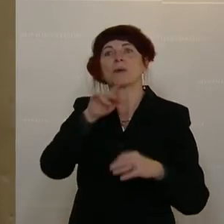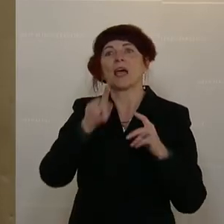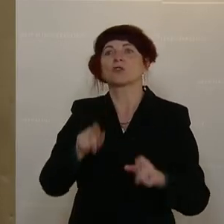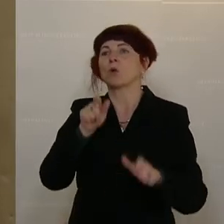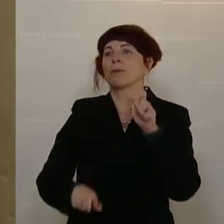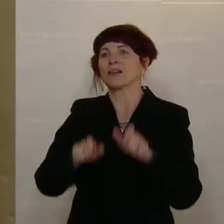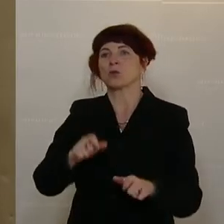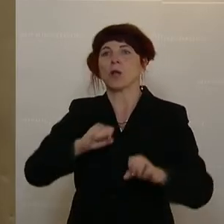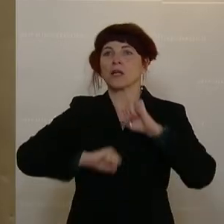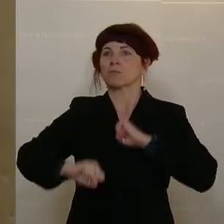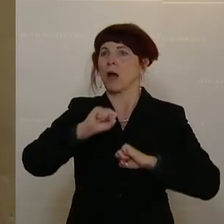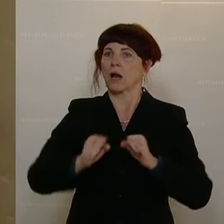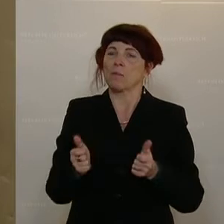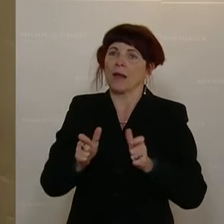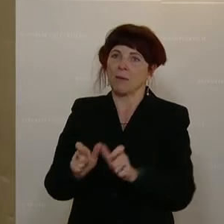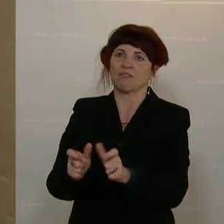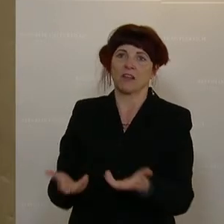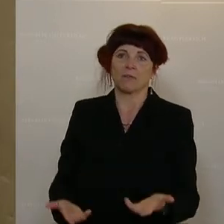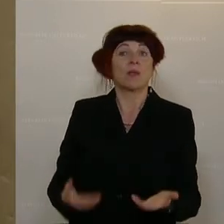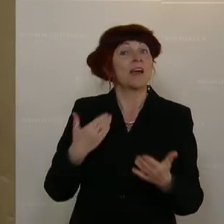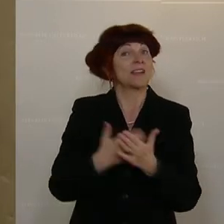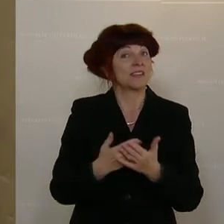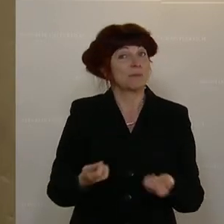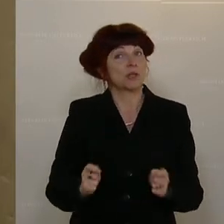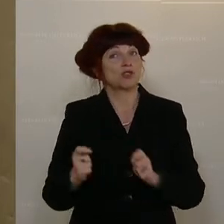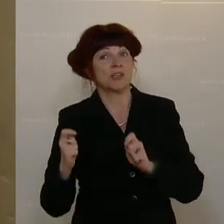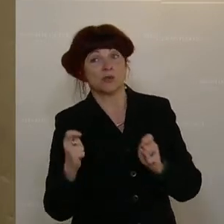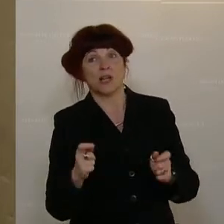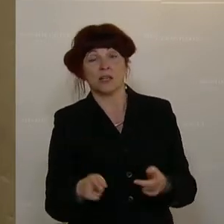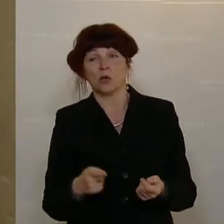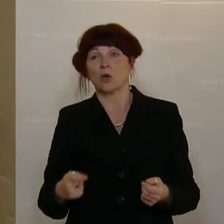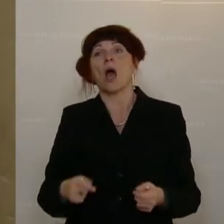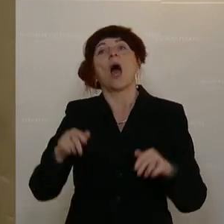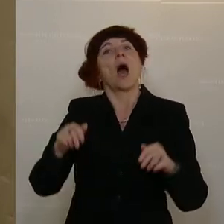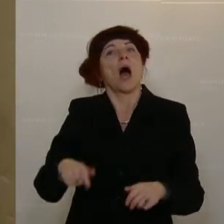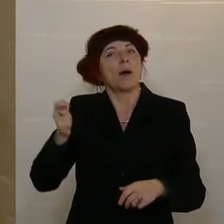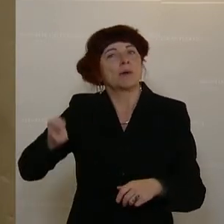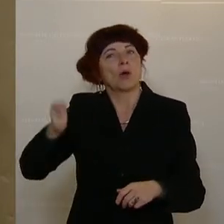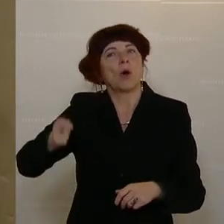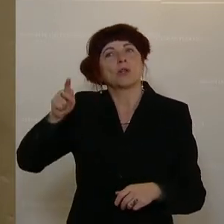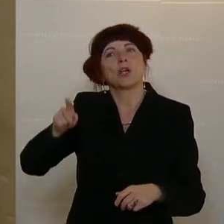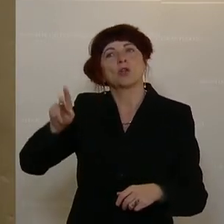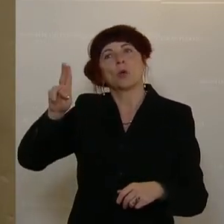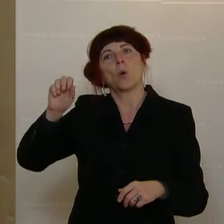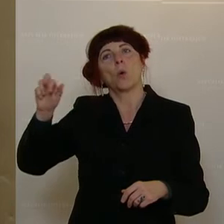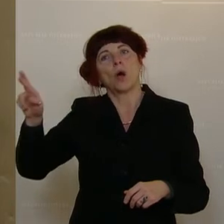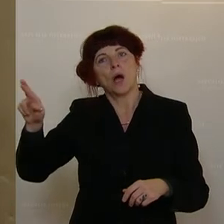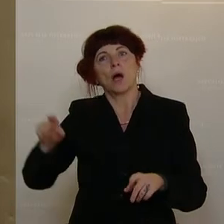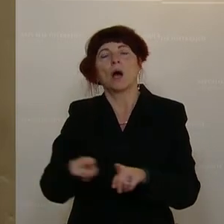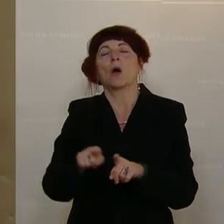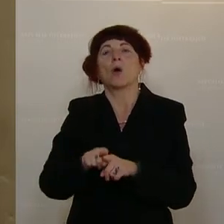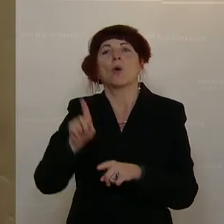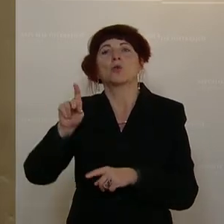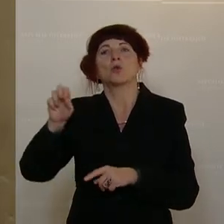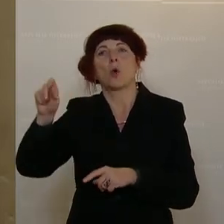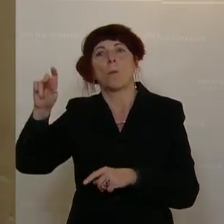einen Entschließungsantrag meiner Fraktion vor. Einen Entschließungsantrag der Abgeordneten Kucher, Mag. Trobitz, Genossinnen und Genossen, betreffend Bekämpfung